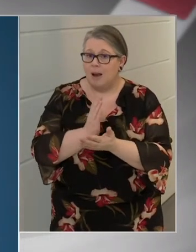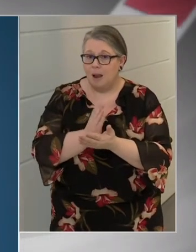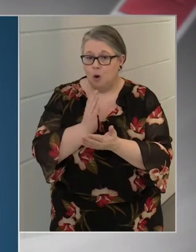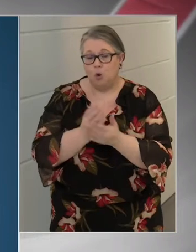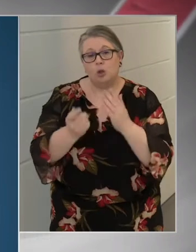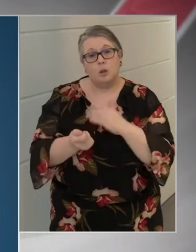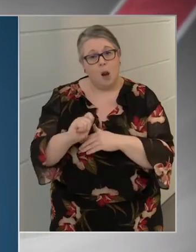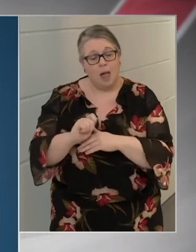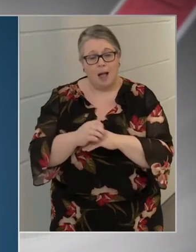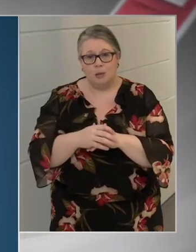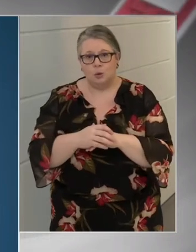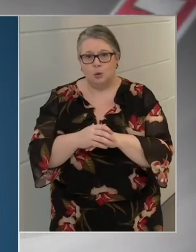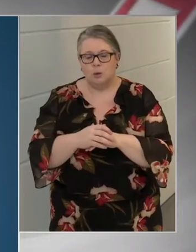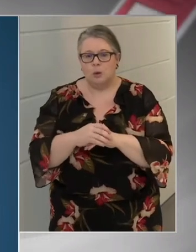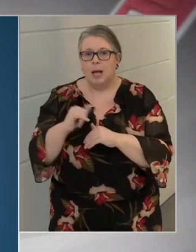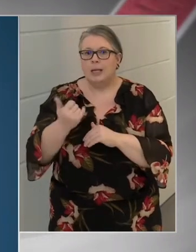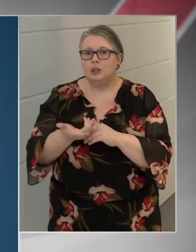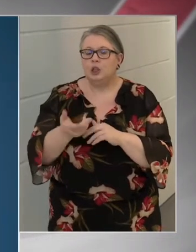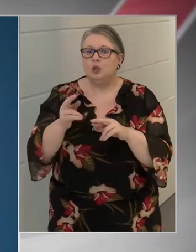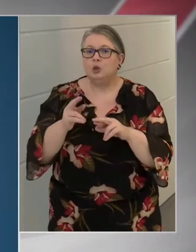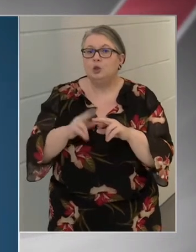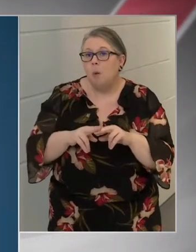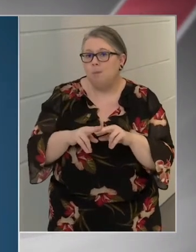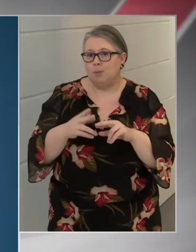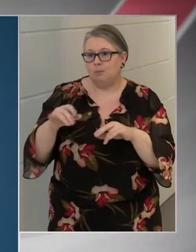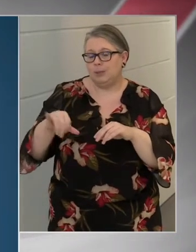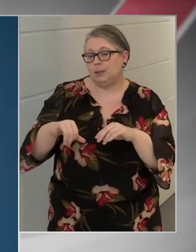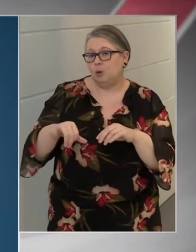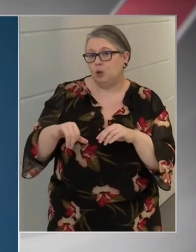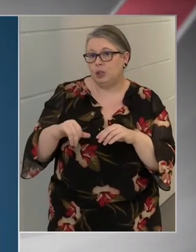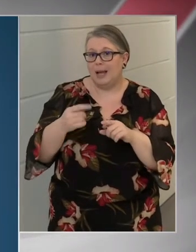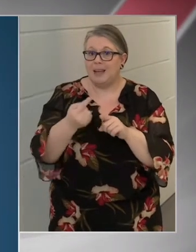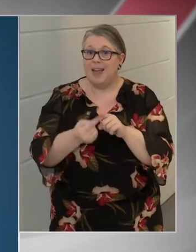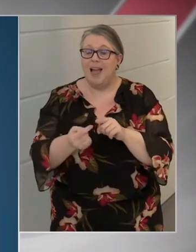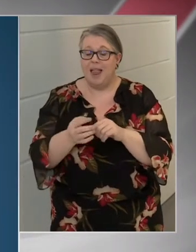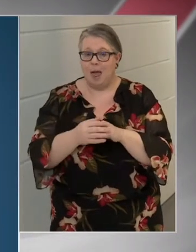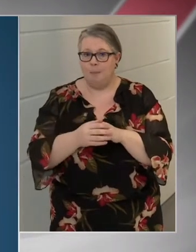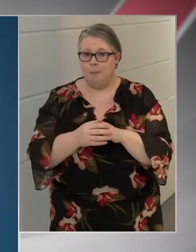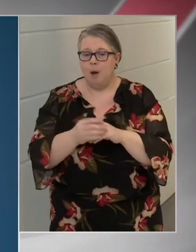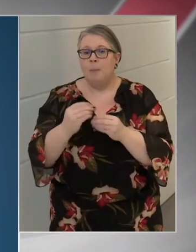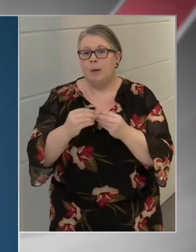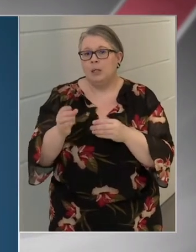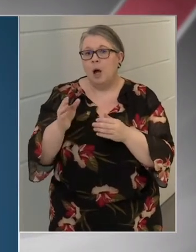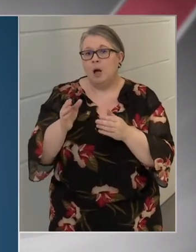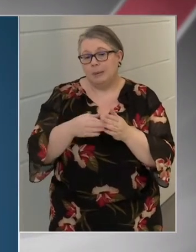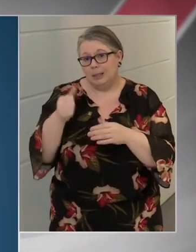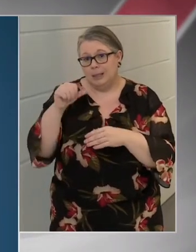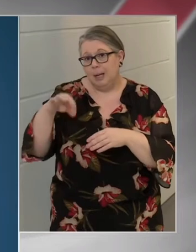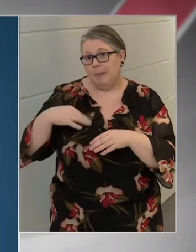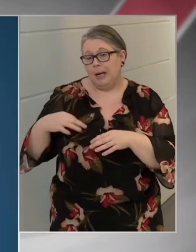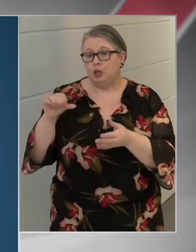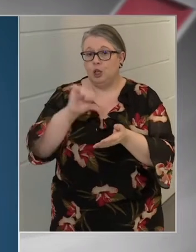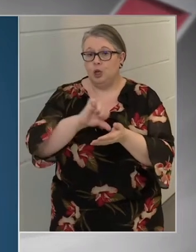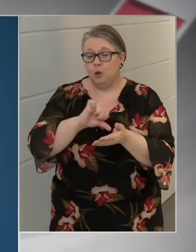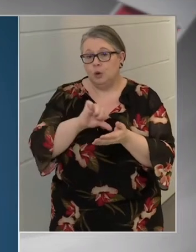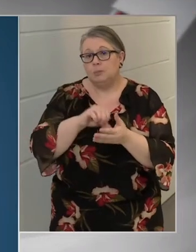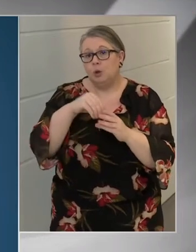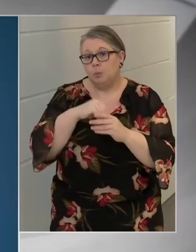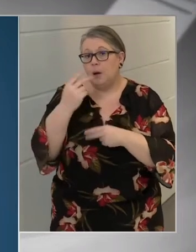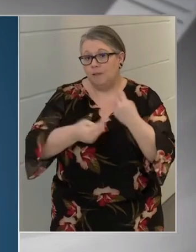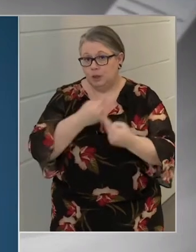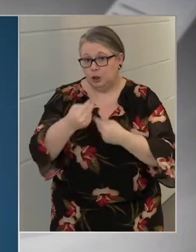találtuk. Ez is egy többlet biztonsági elem, amit a Nemzeti Néphegészségügyi Központban